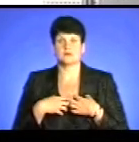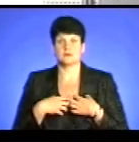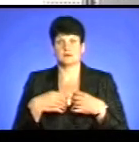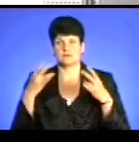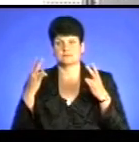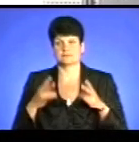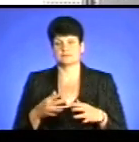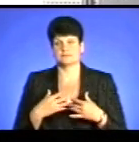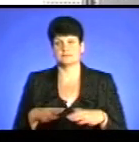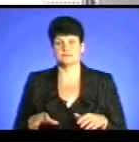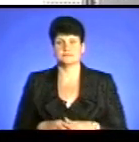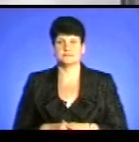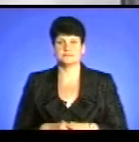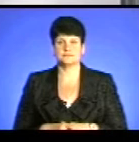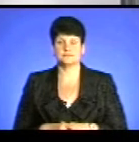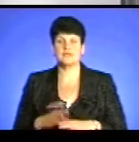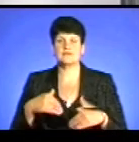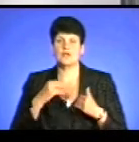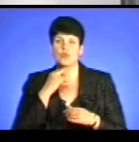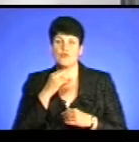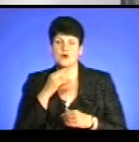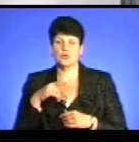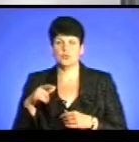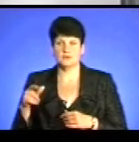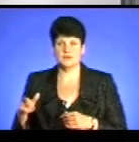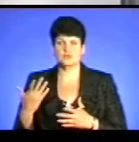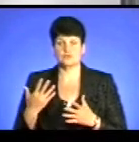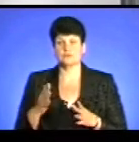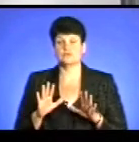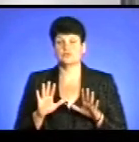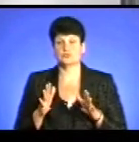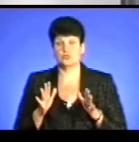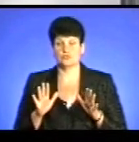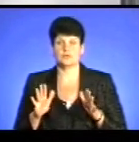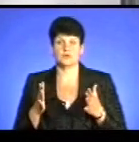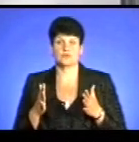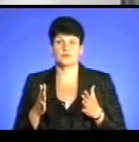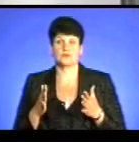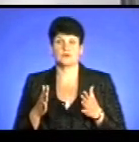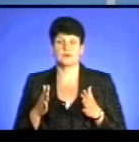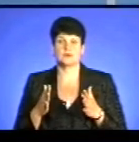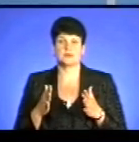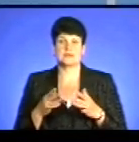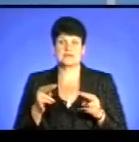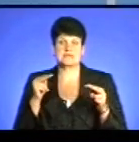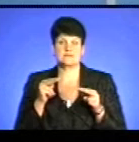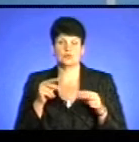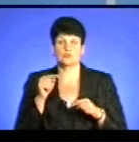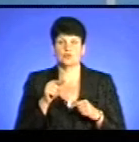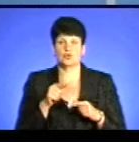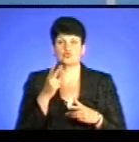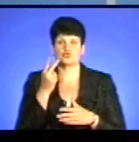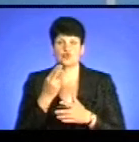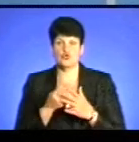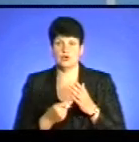випадок. Ну, і звертаю увагу громадян, що якщо ви стали випадковим свідком того, що то не